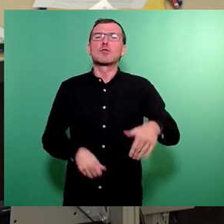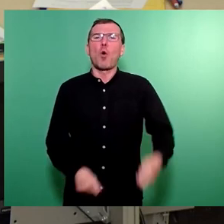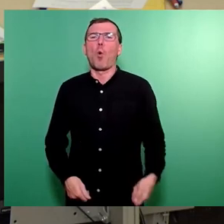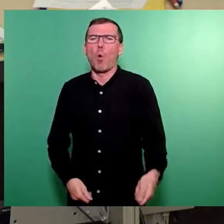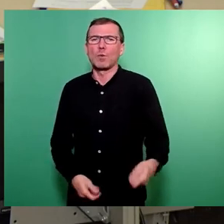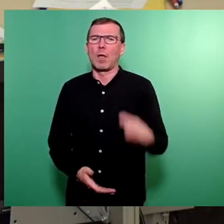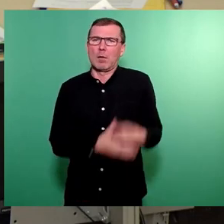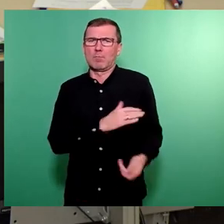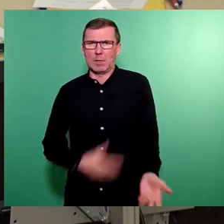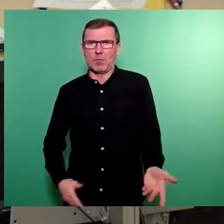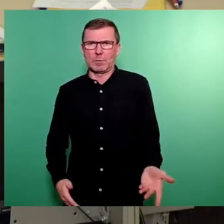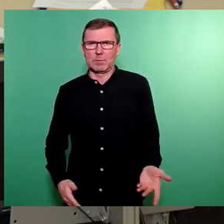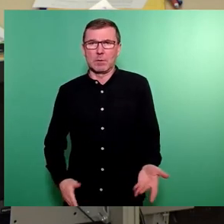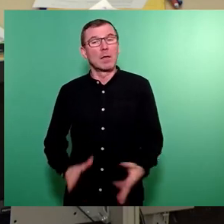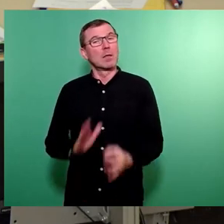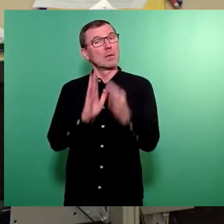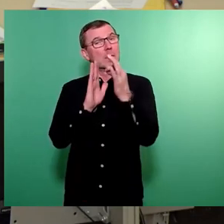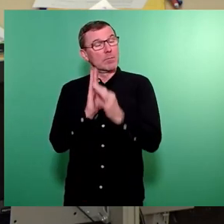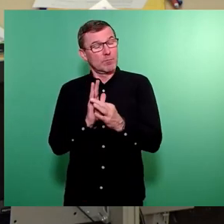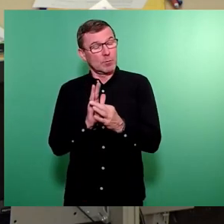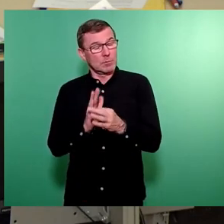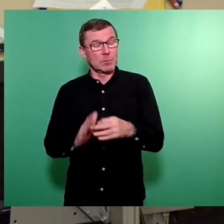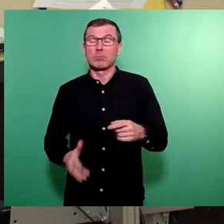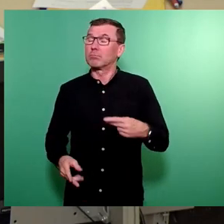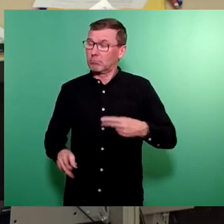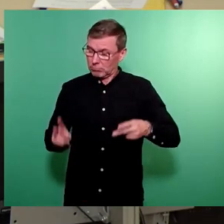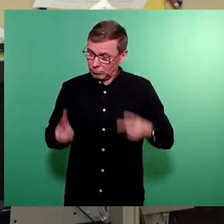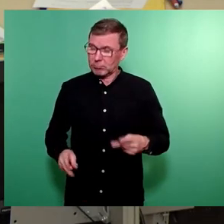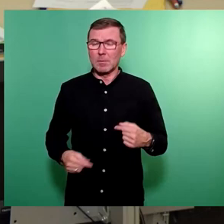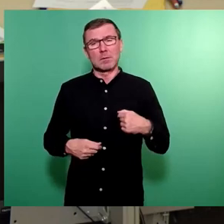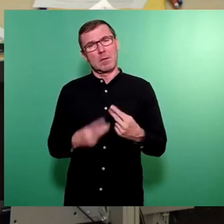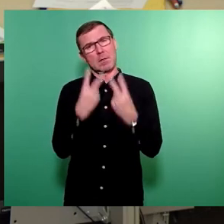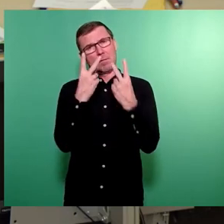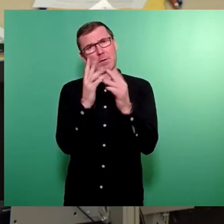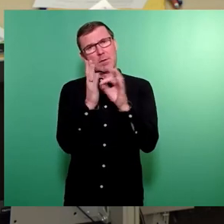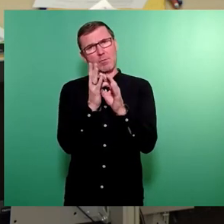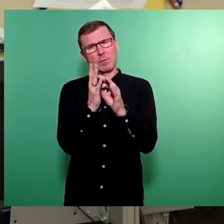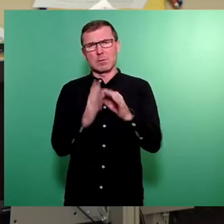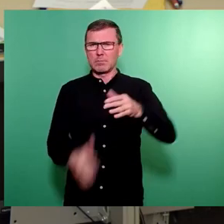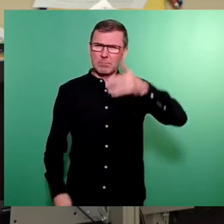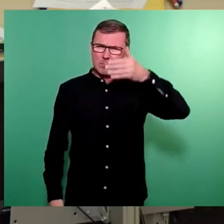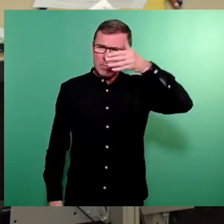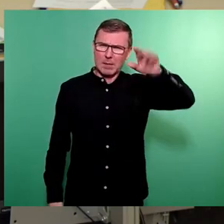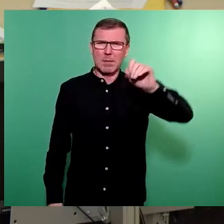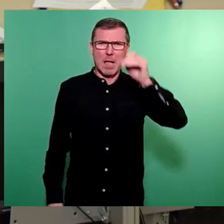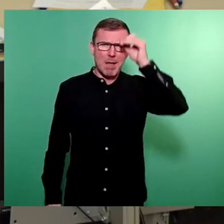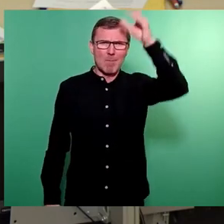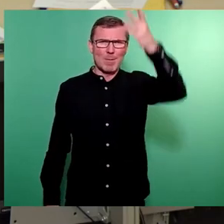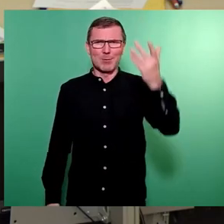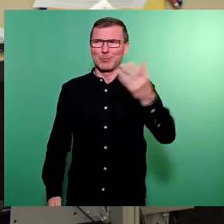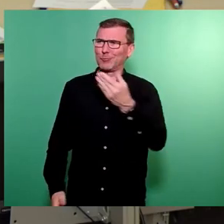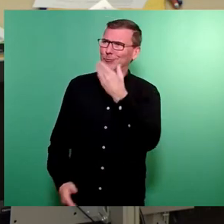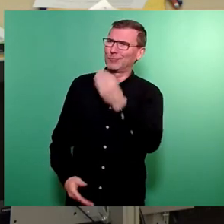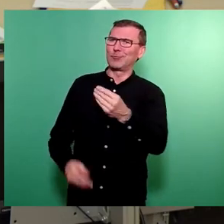werden. Ein Punkt, der uns weiter sehr am Herzen liegt, ist die exzellente Bildung. Da sehen wir eine schöne, wunderschöne,